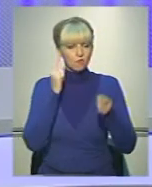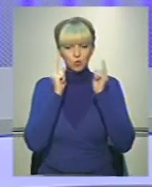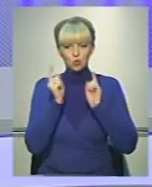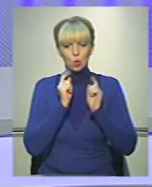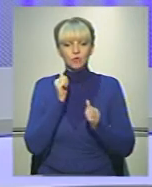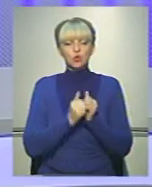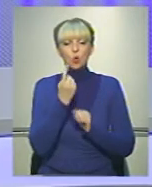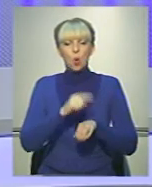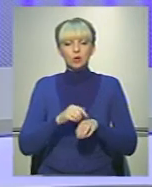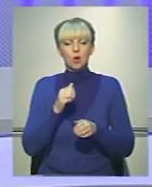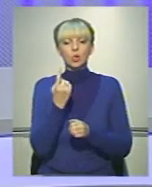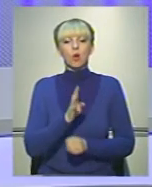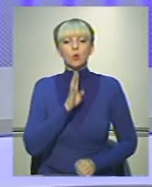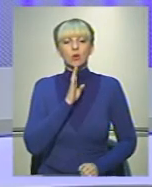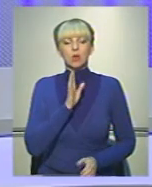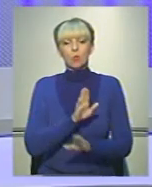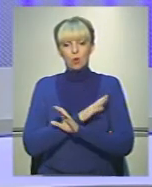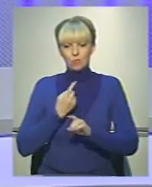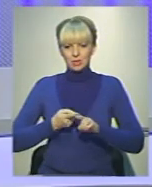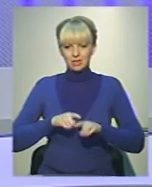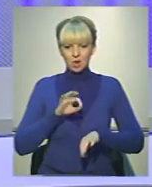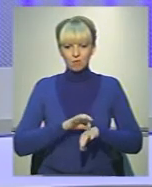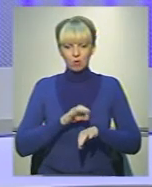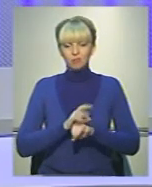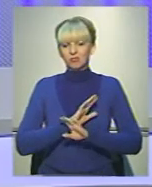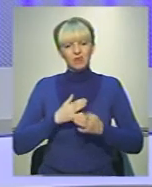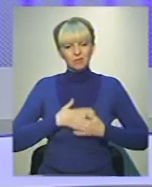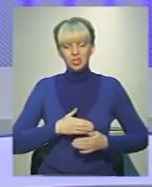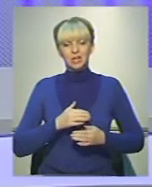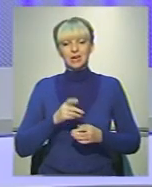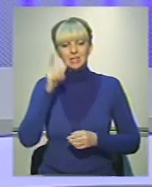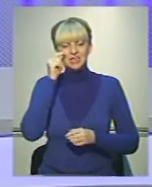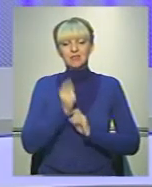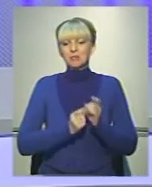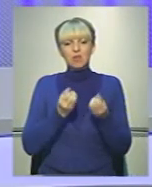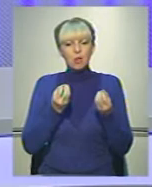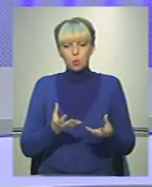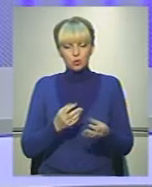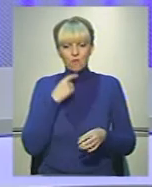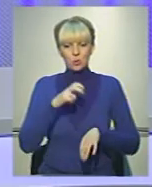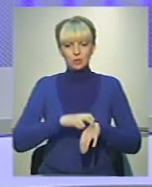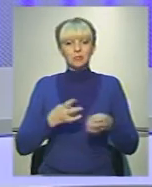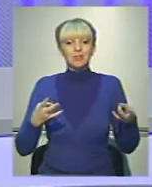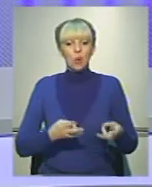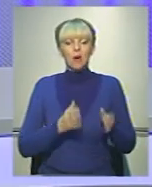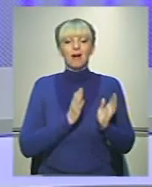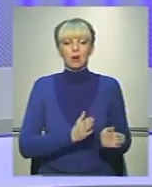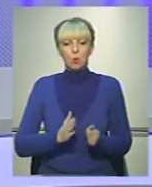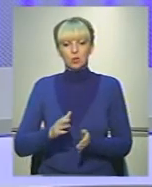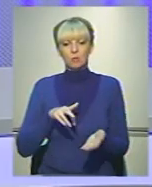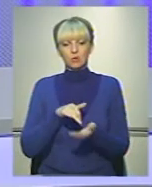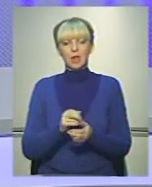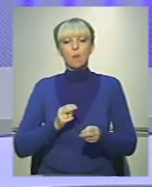Щогодина одна українка помирає від цієї хвороби. Невтішні цифри змінити просто, кажуть лікарі. Необхідно регулярно